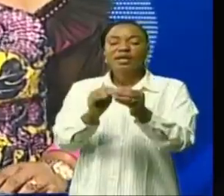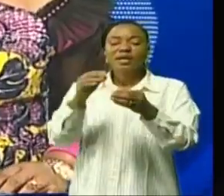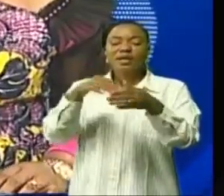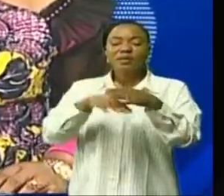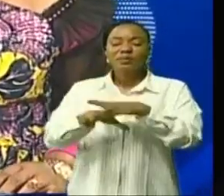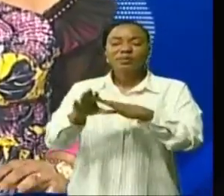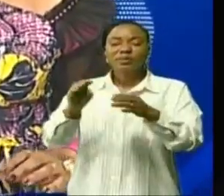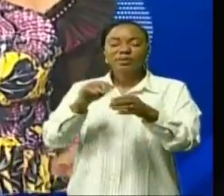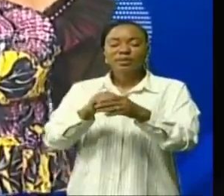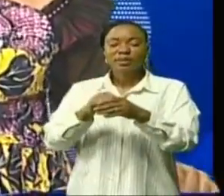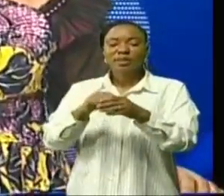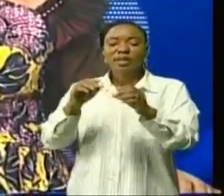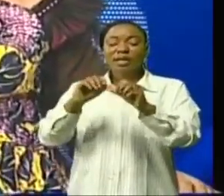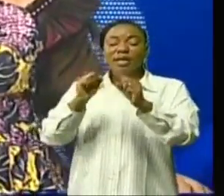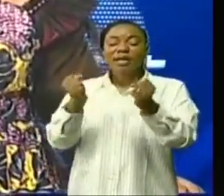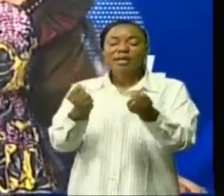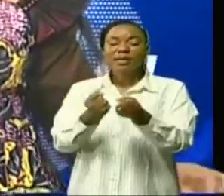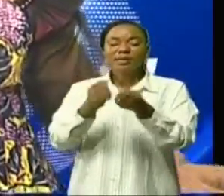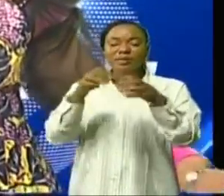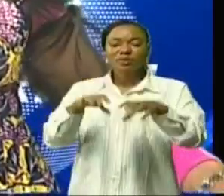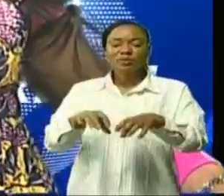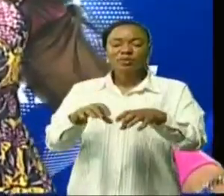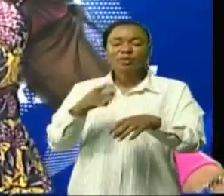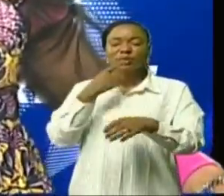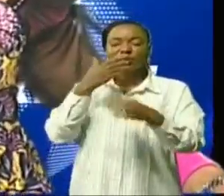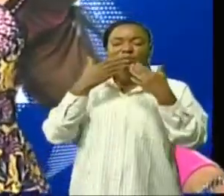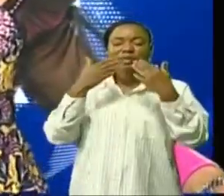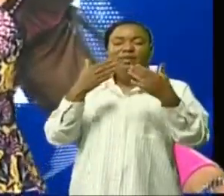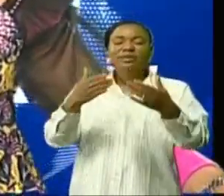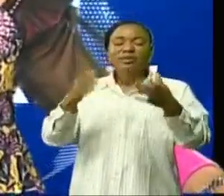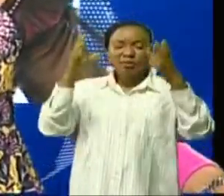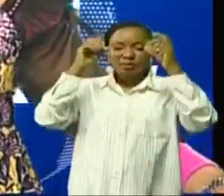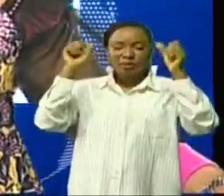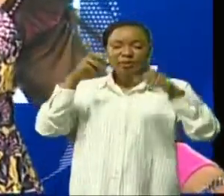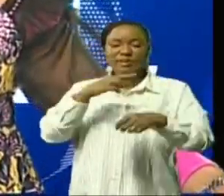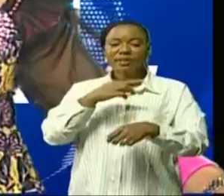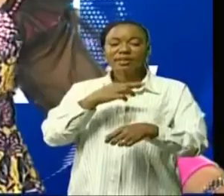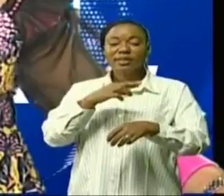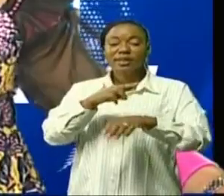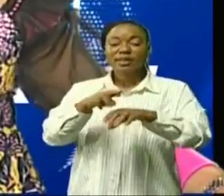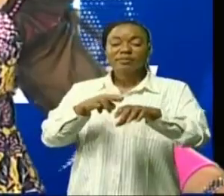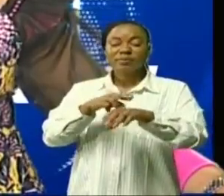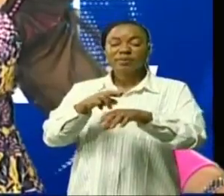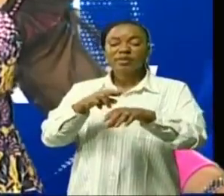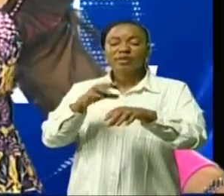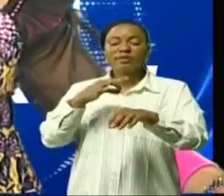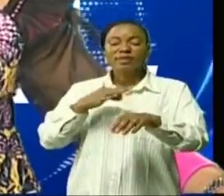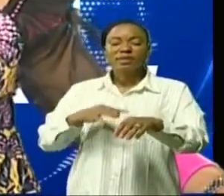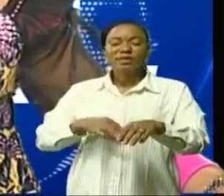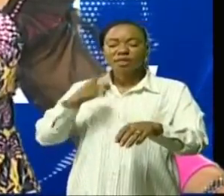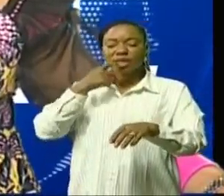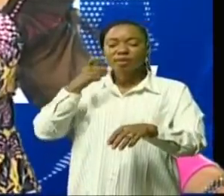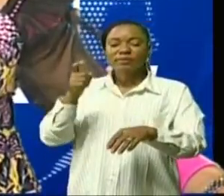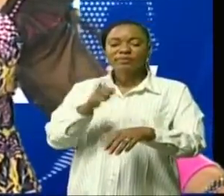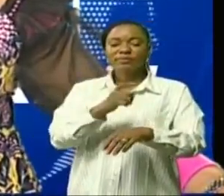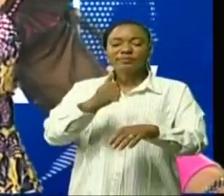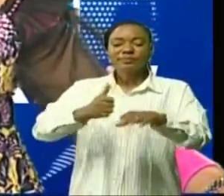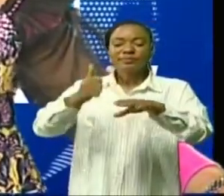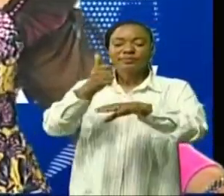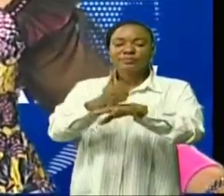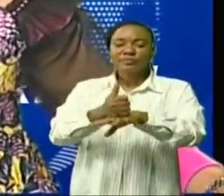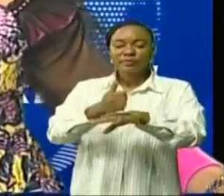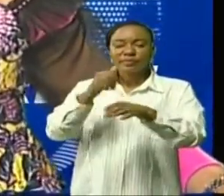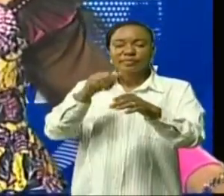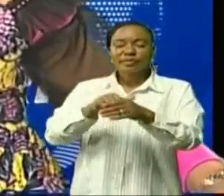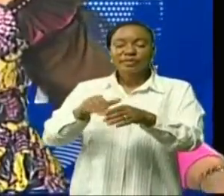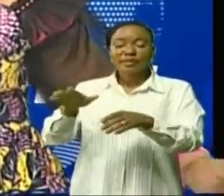traditionnelles du Congo remercie le président de la République Félix-Antoine Tshiseke de Tchulombo pour avoir ordonné l'installation de Moimi Le